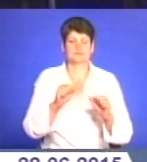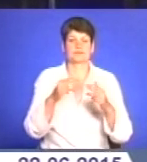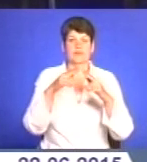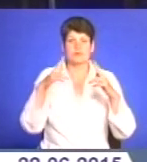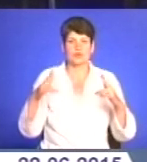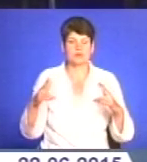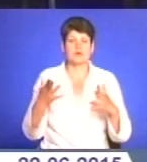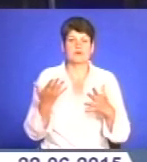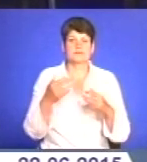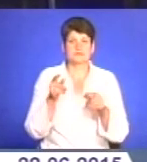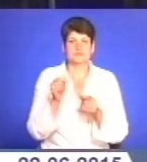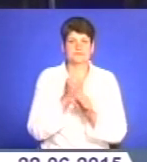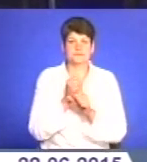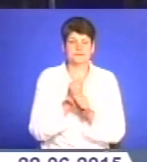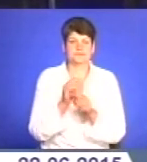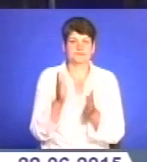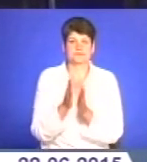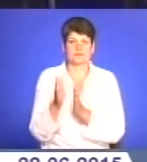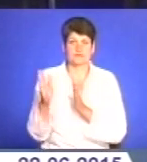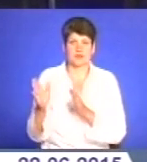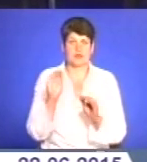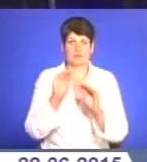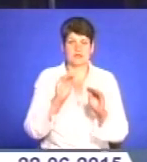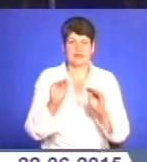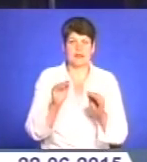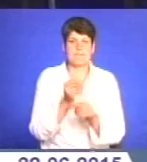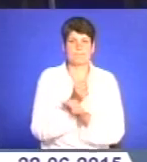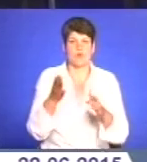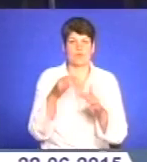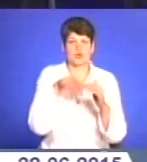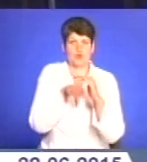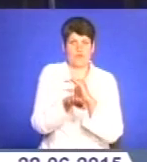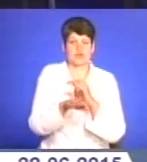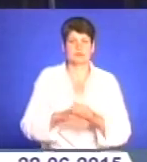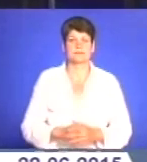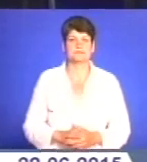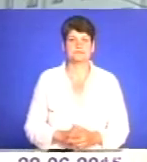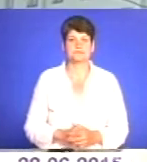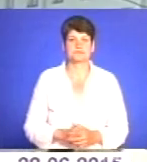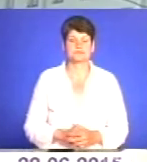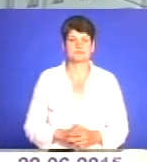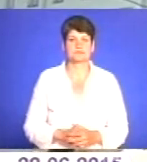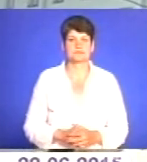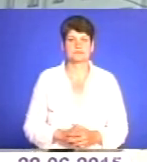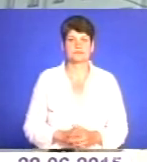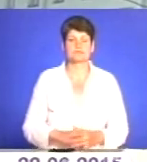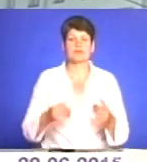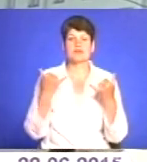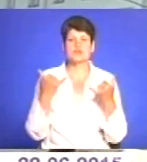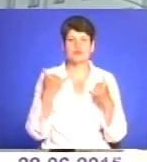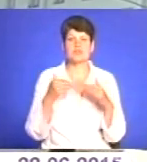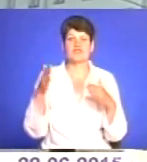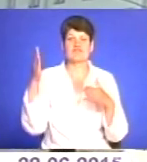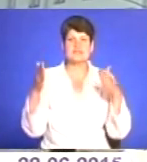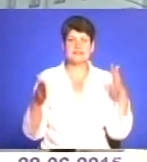підземних ходах навели лати і обладнали їх під бомбосховище. З подробицями Наталія Мехралєєва. Сьогодні у стінах